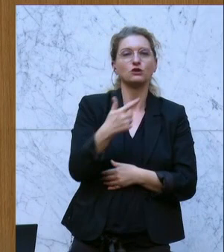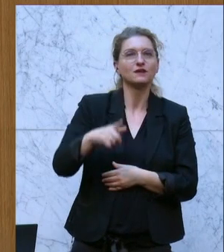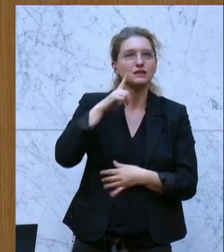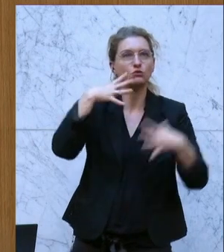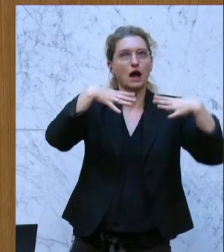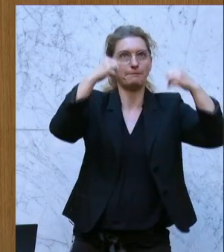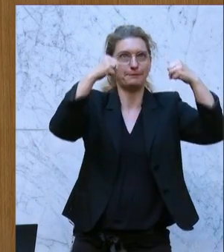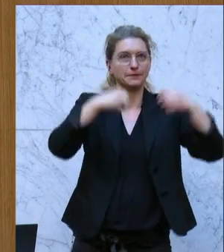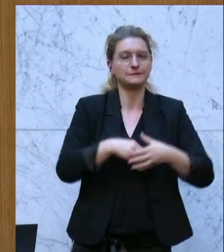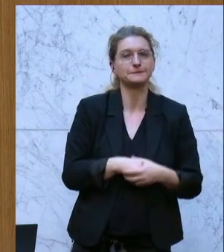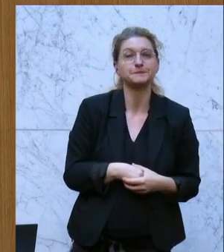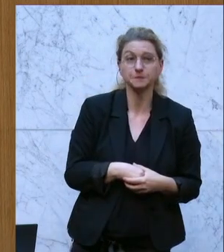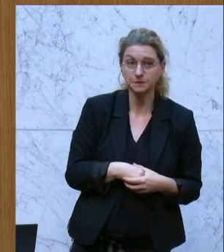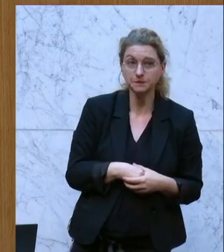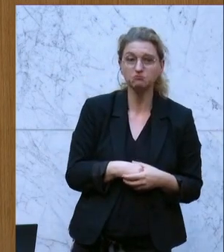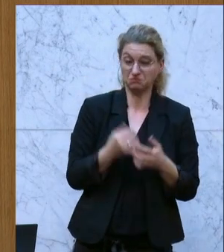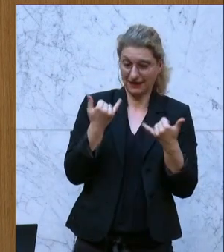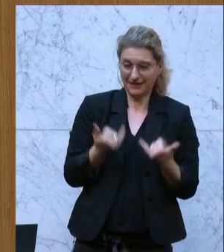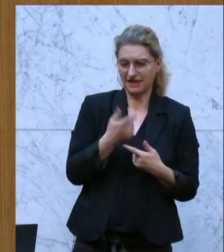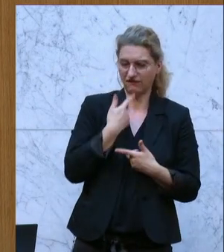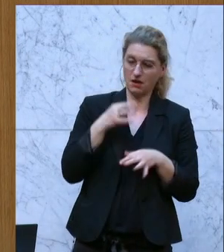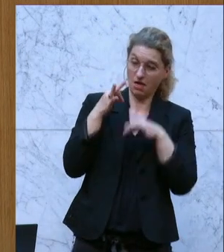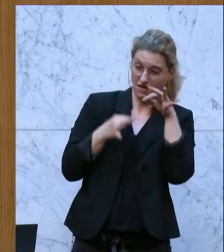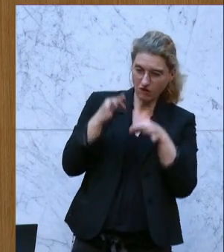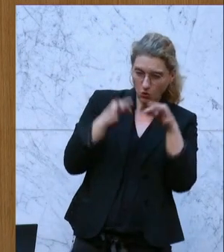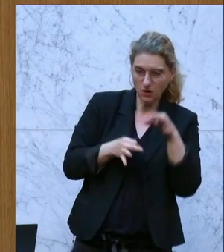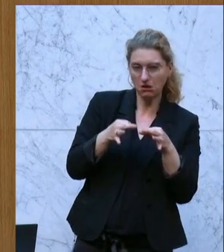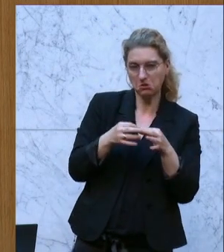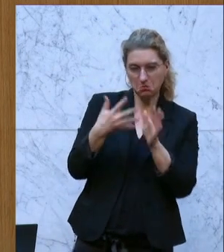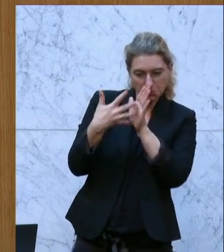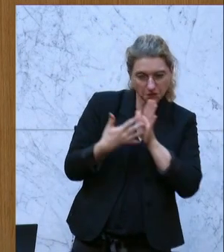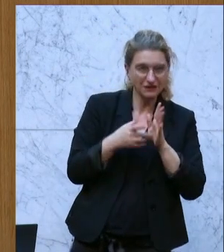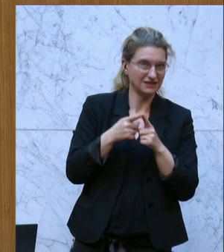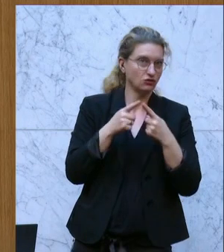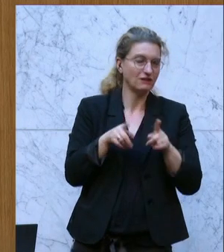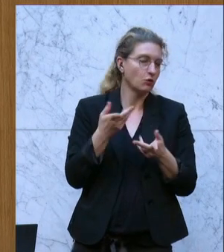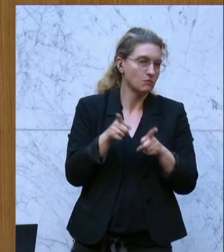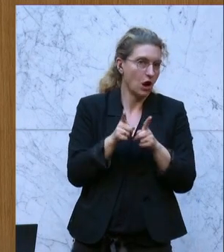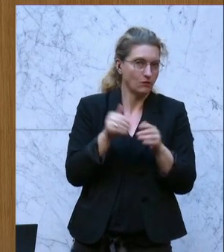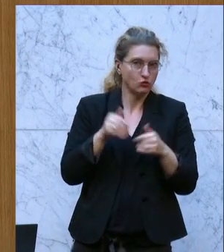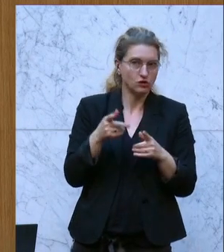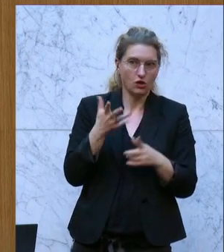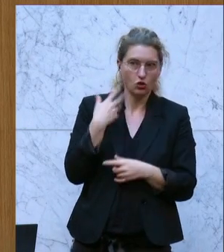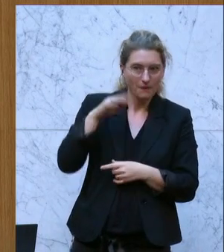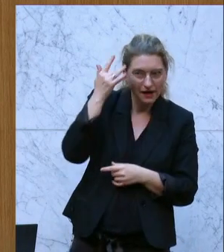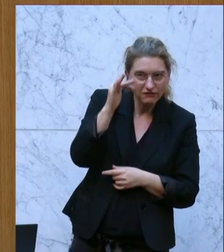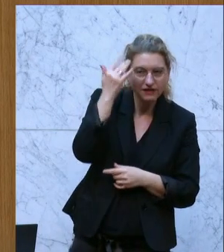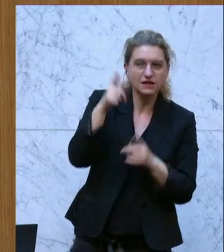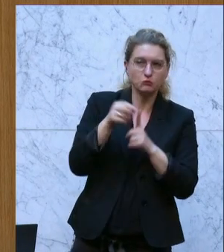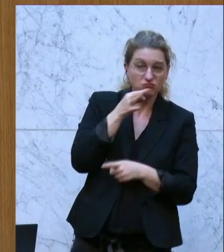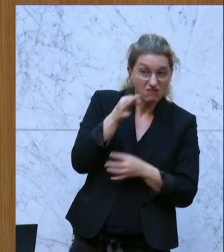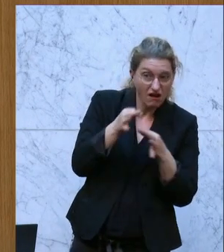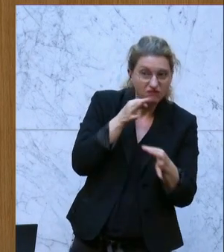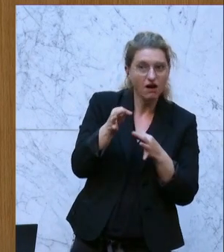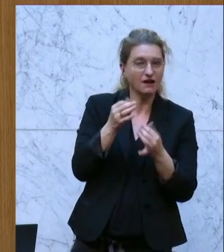Uhr aus. Momentan evaluieren wir gerade diese Entscheidung, weil es auch wichtig ist, nachzufragen, zu reflektieren und die Menschen wieder